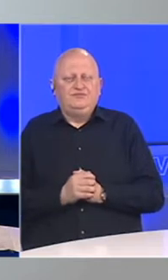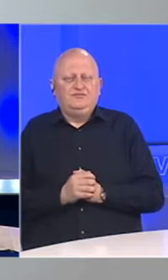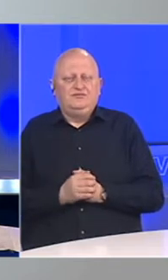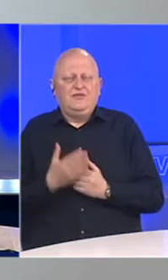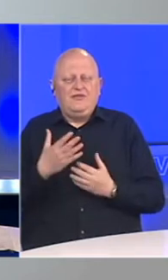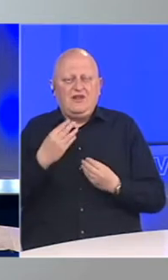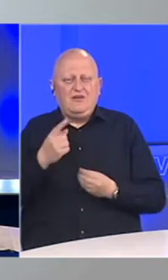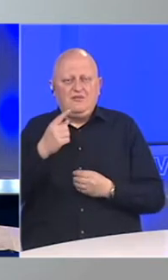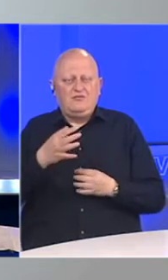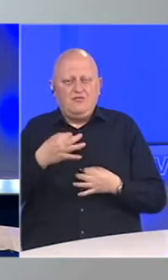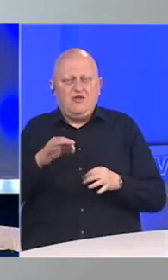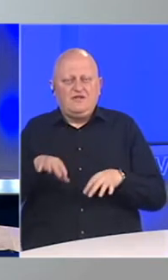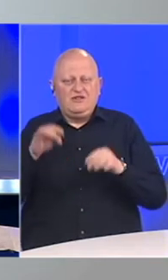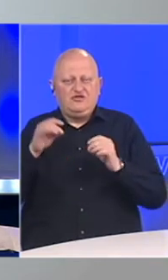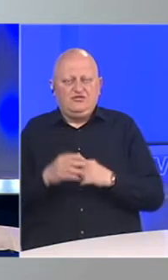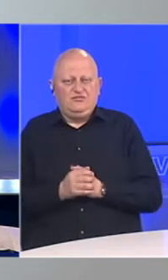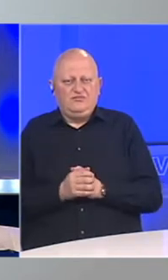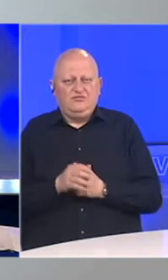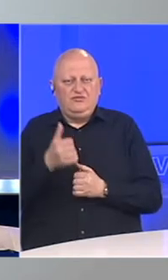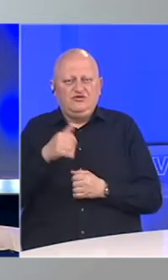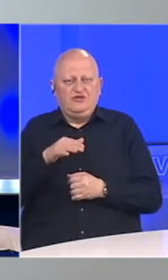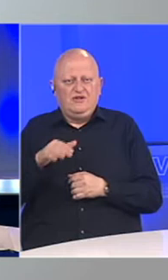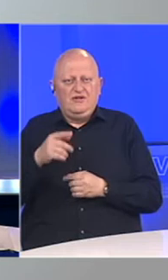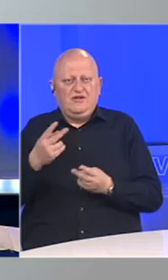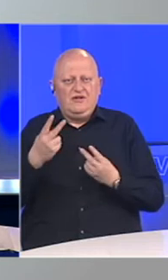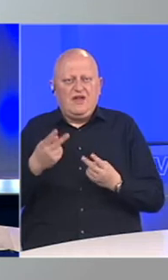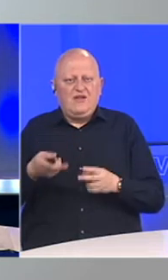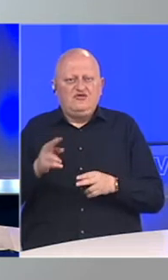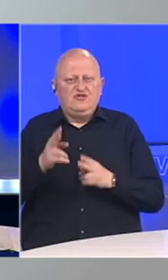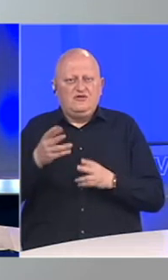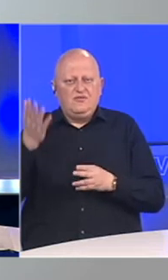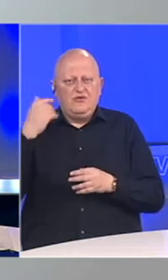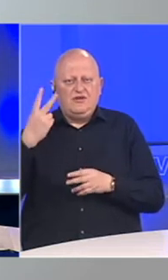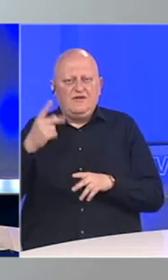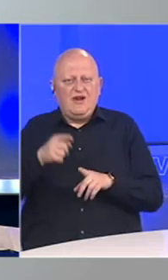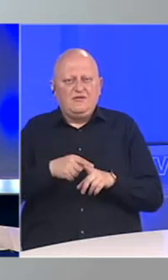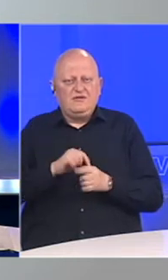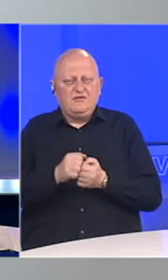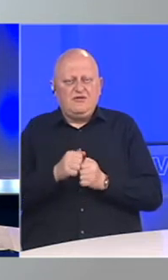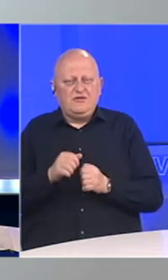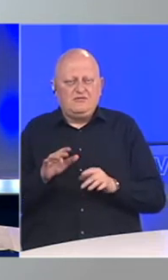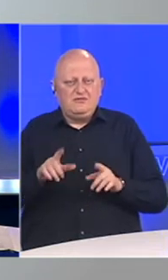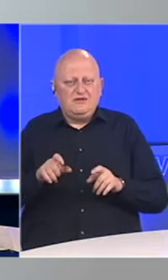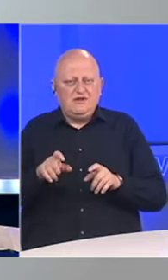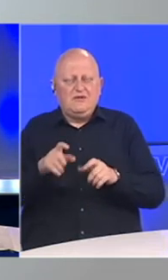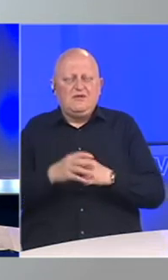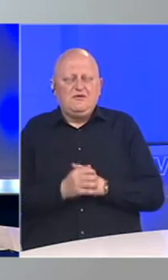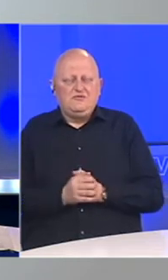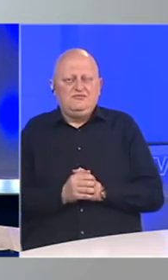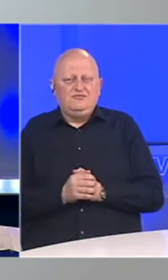Hvala lijepo na pozivu, bolje vas našao. Šta je djeci vama bio najveći izazov u proteklih dva mjeseca borbe s pandemijom?